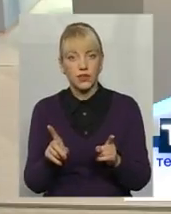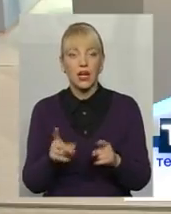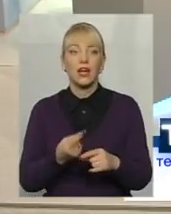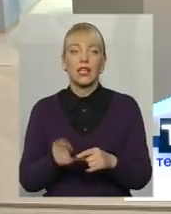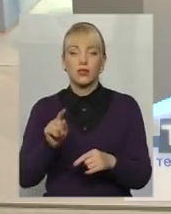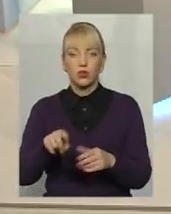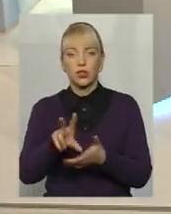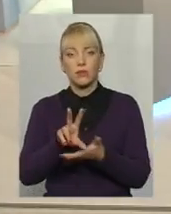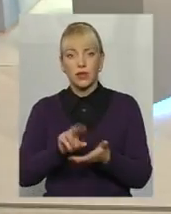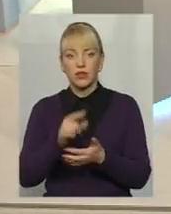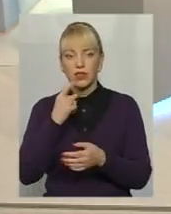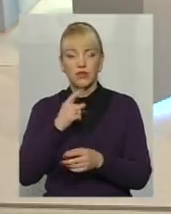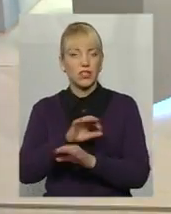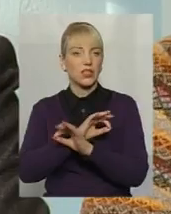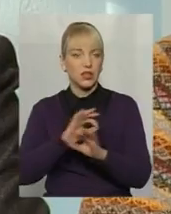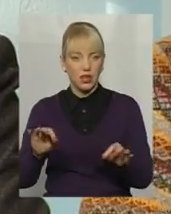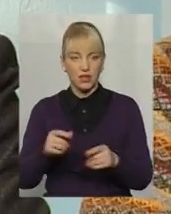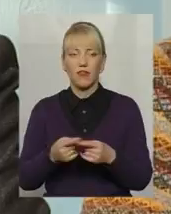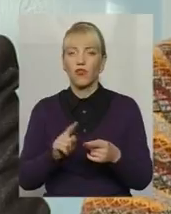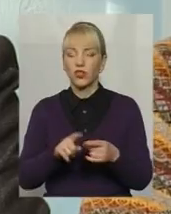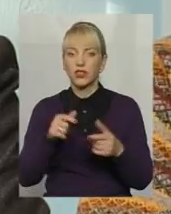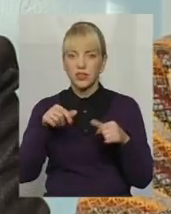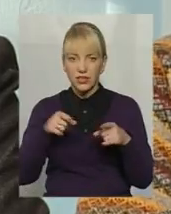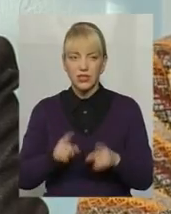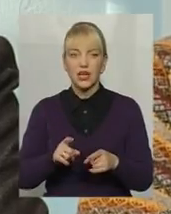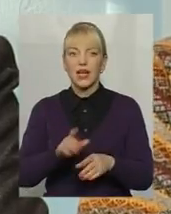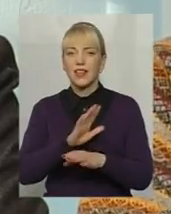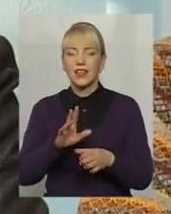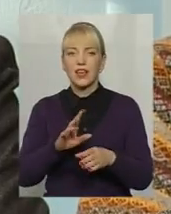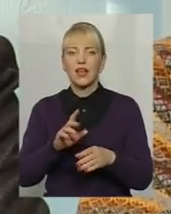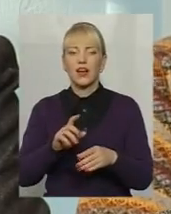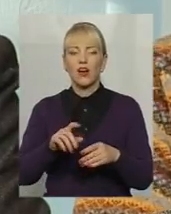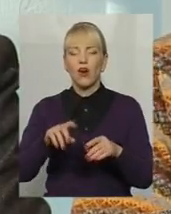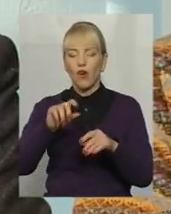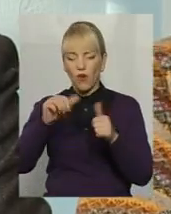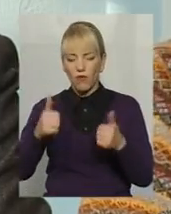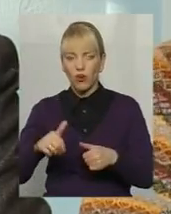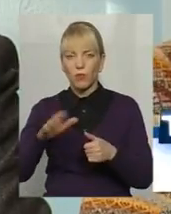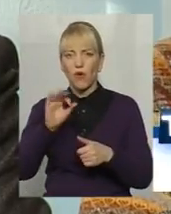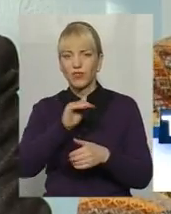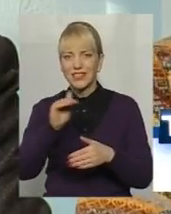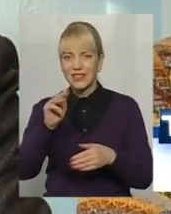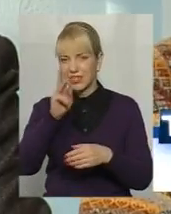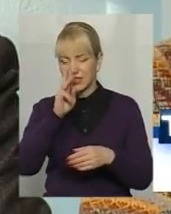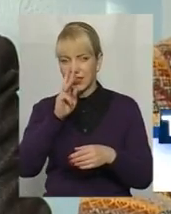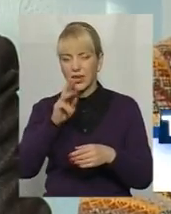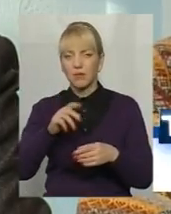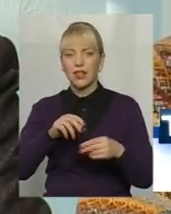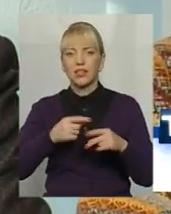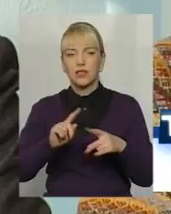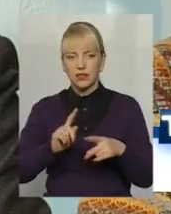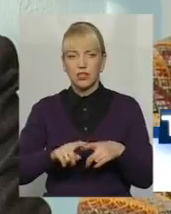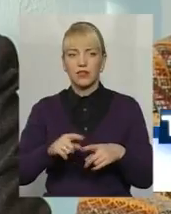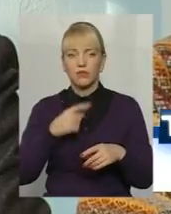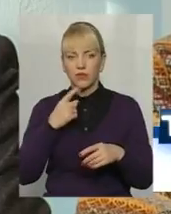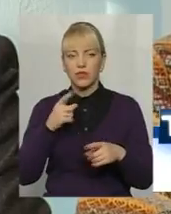приклад був названий ідеальний, коли дійсно неоформлені наймні працівники доказали факт виплати заробітної плати, все, ну, розуміємо, що, напевно,